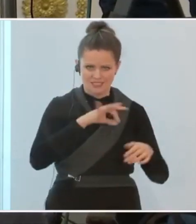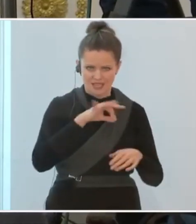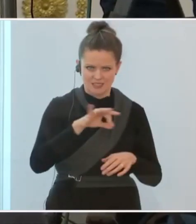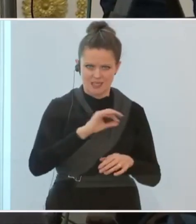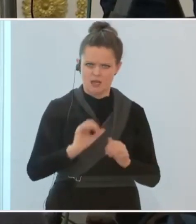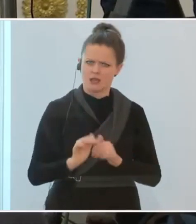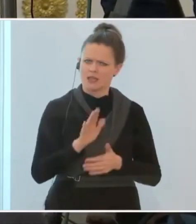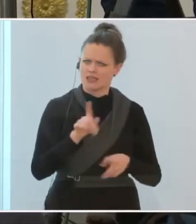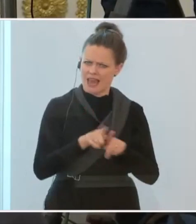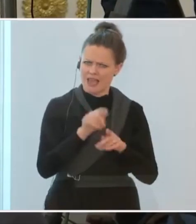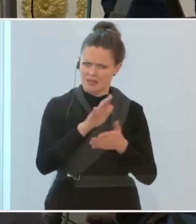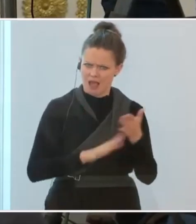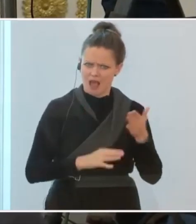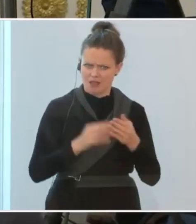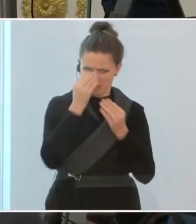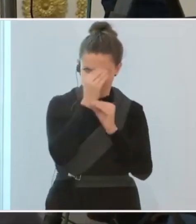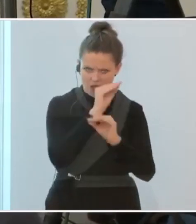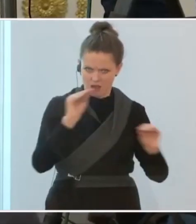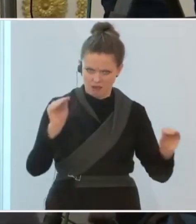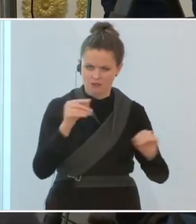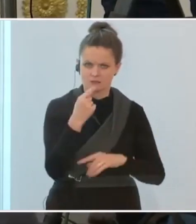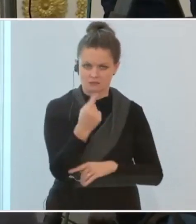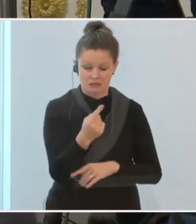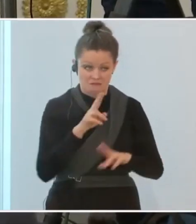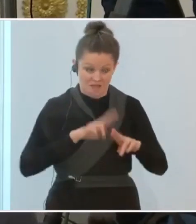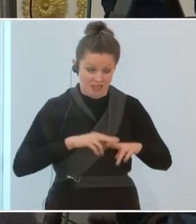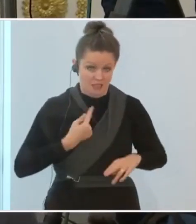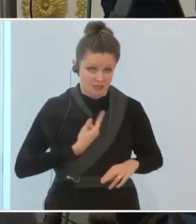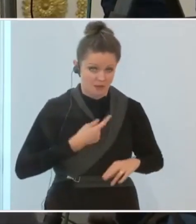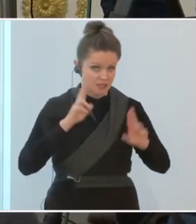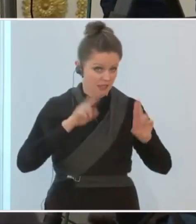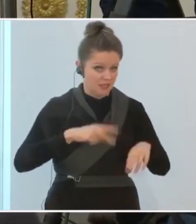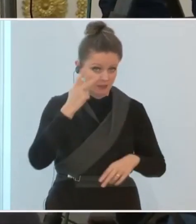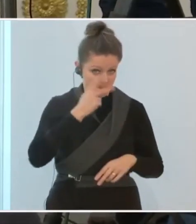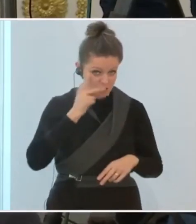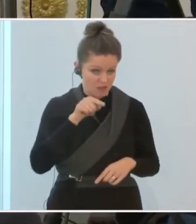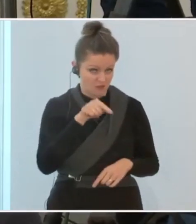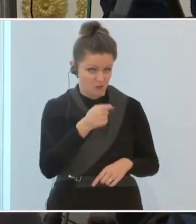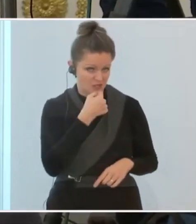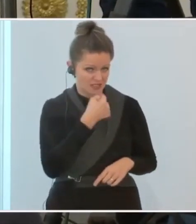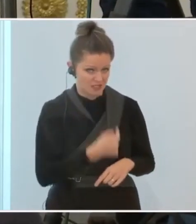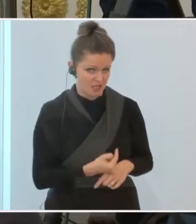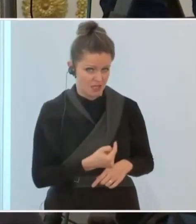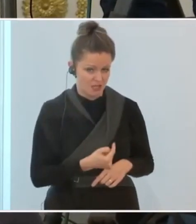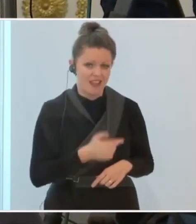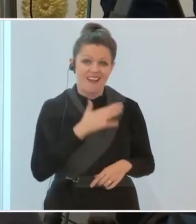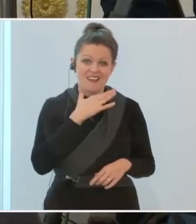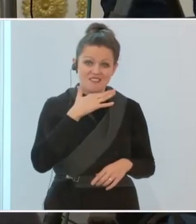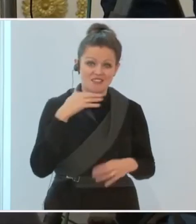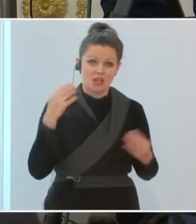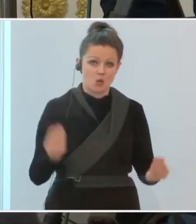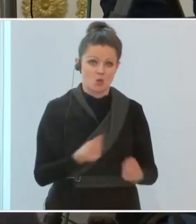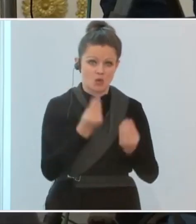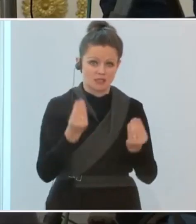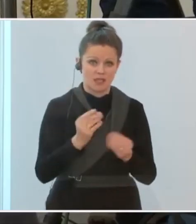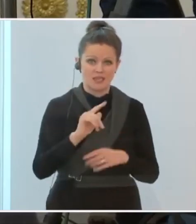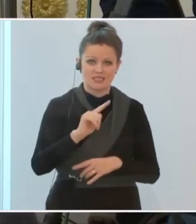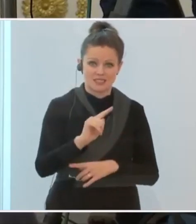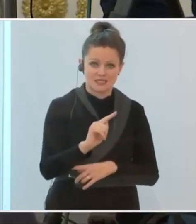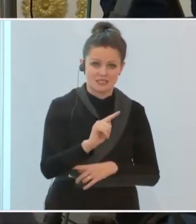Eingangsstatement gemeint, beziehungsweise, wenn ich es richtig verstanden habe, dass sehr viele Ursachen dieser zweiten